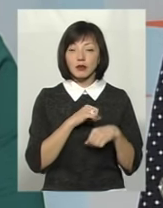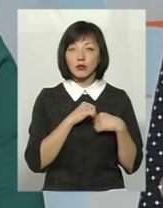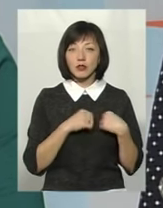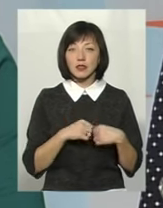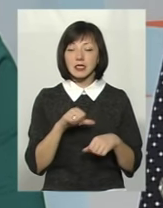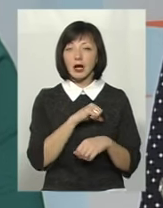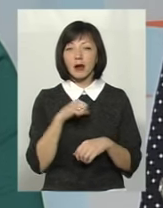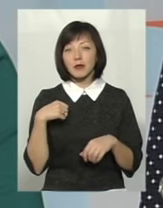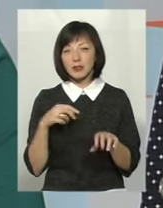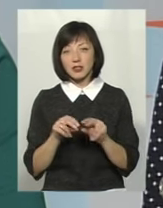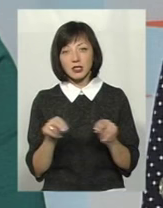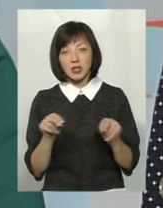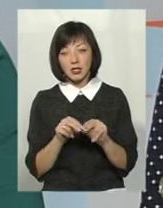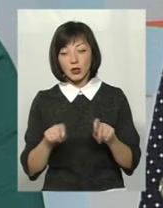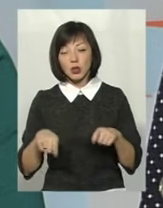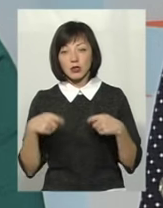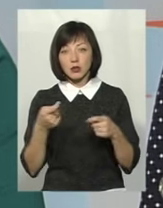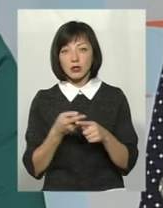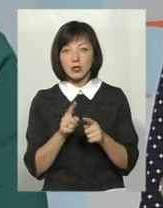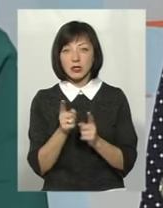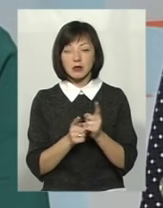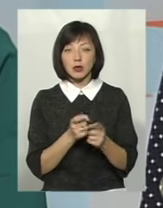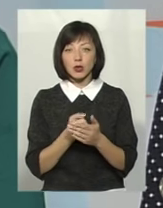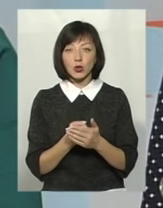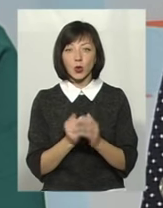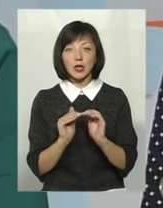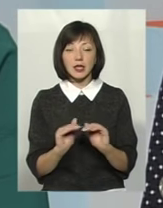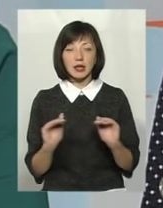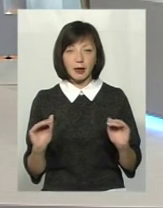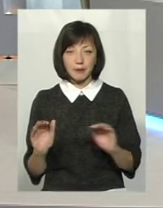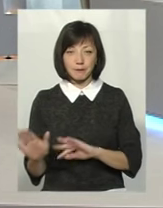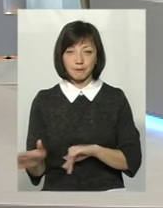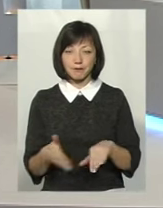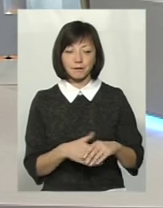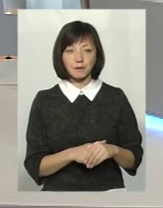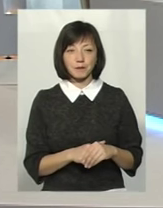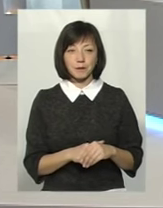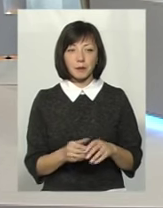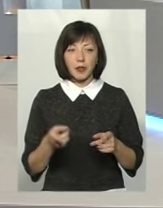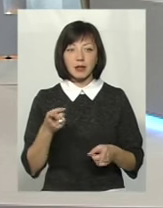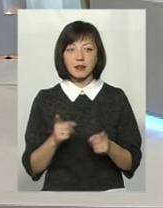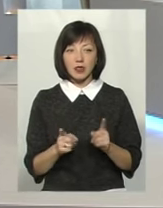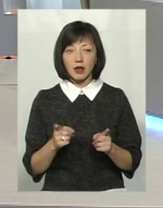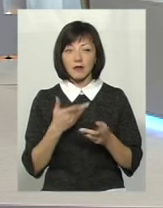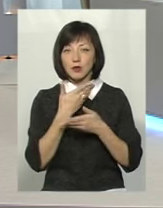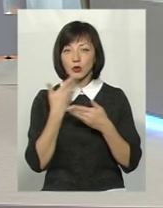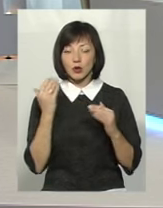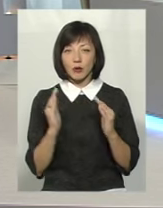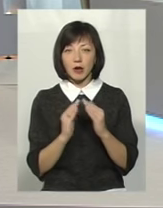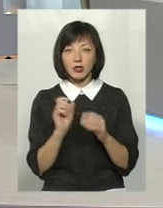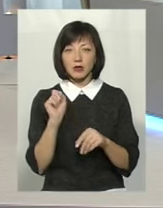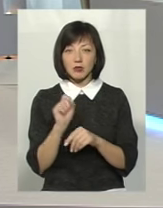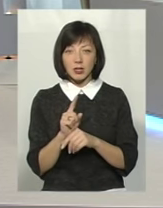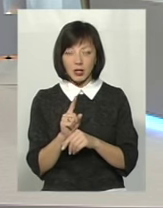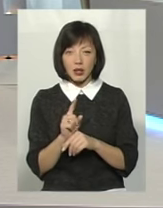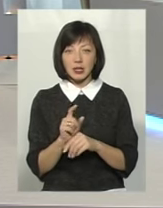самі вчителі. І донесуть ці зміни до учня. Аліна Павлова. Звичайно, відсутність домашніх завдань вже.